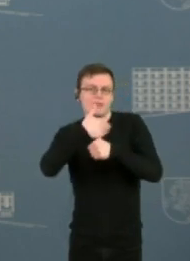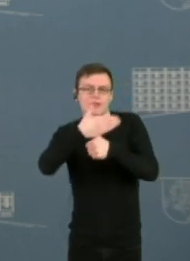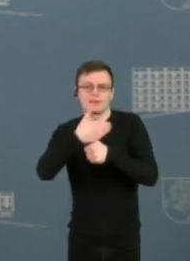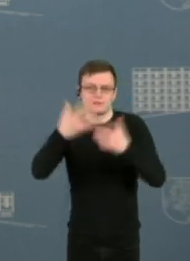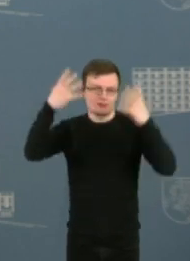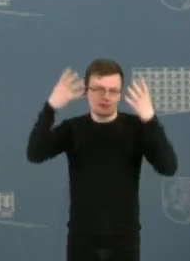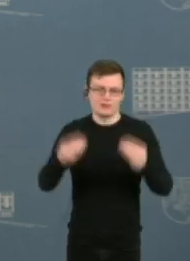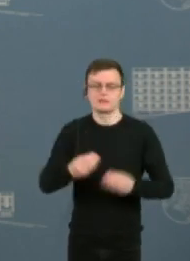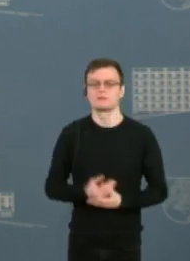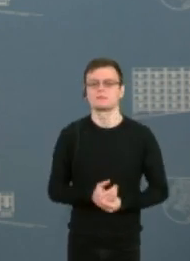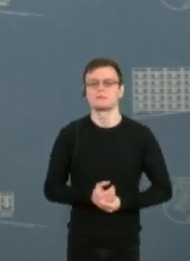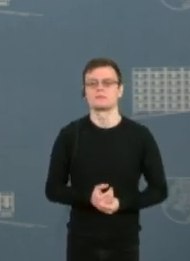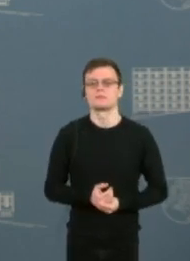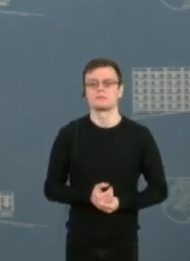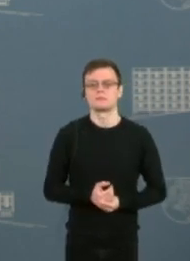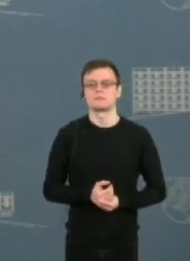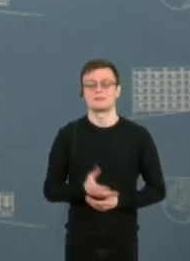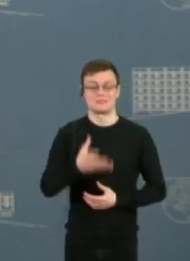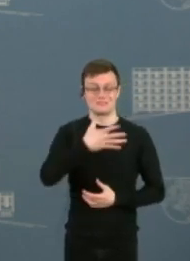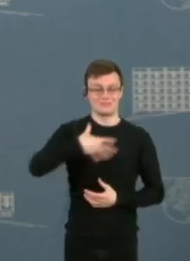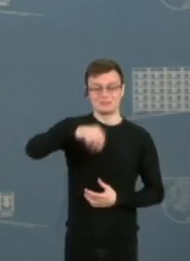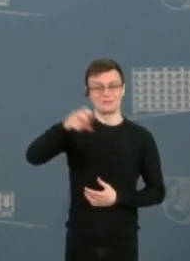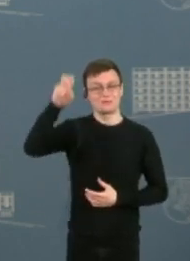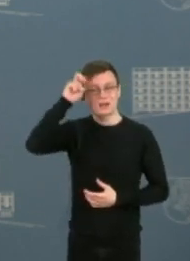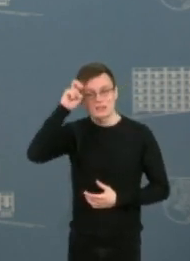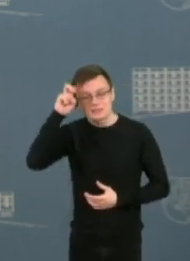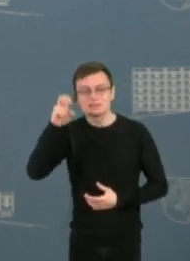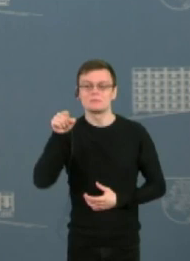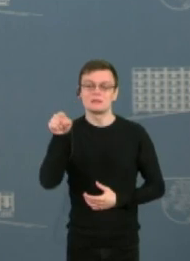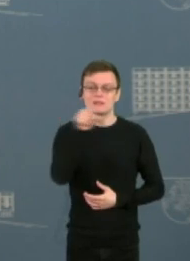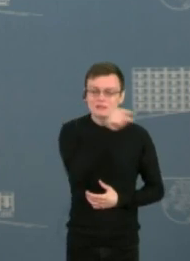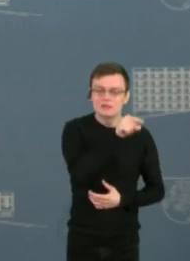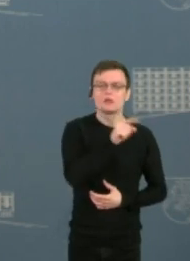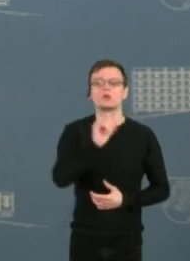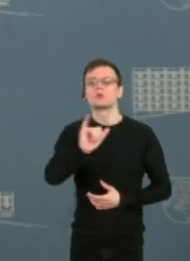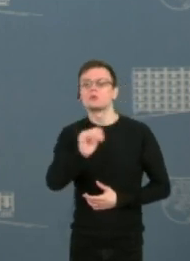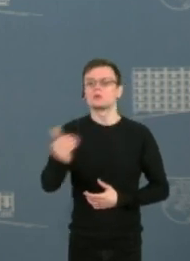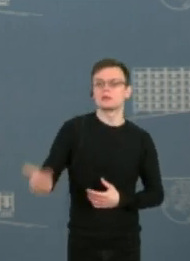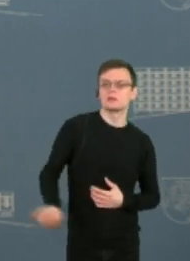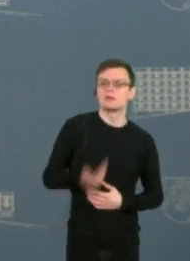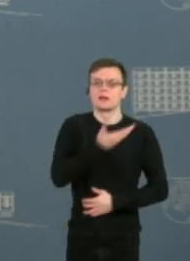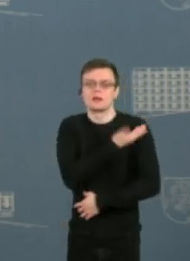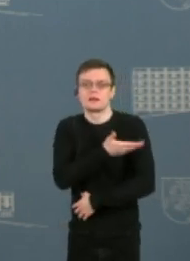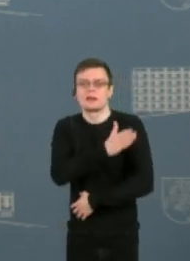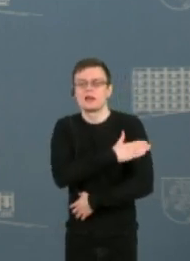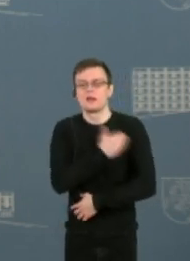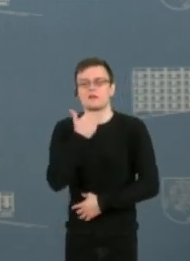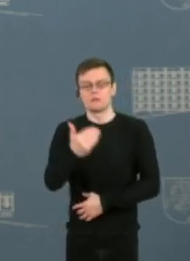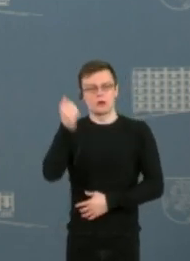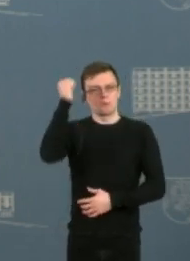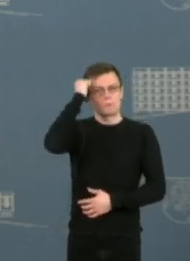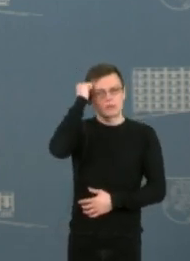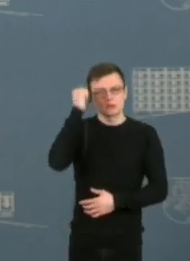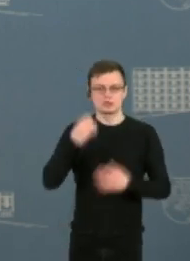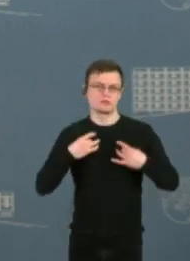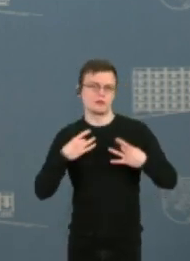visose šalyse, visose kontinentuose, kuriuose gyvena lankai, jie minišia šventę.